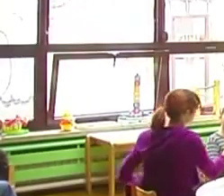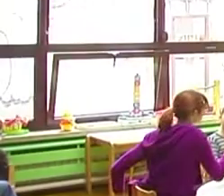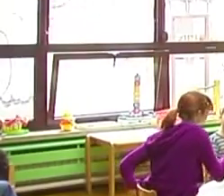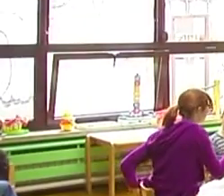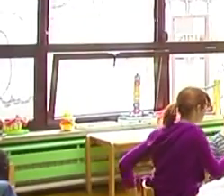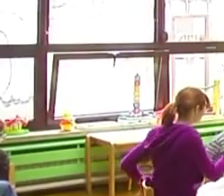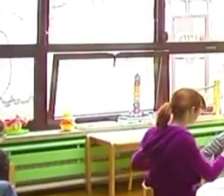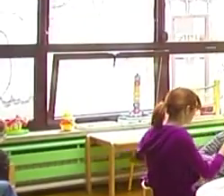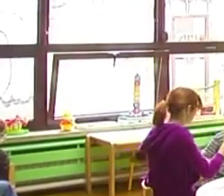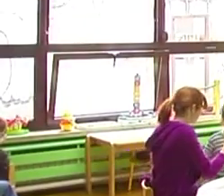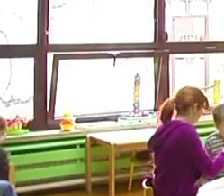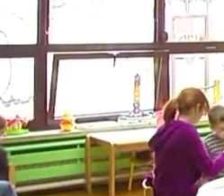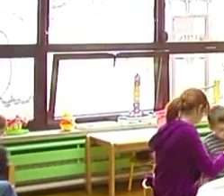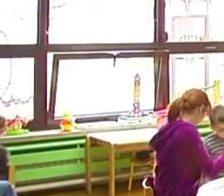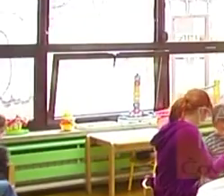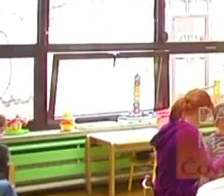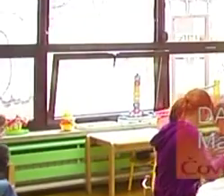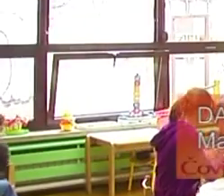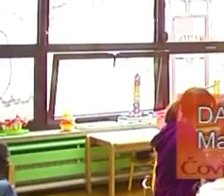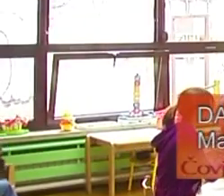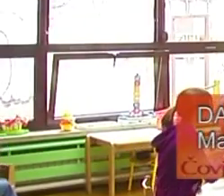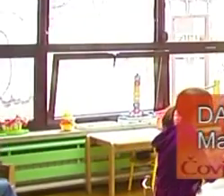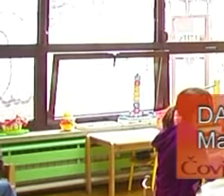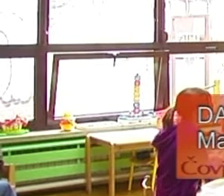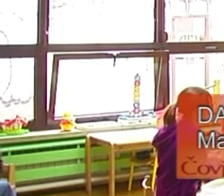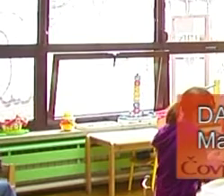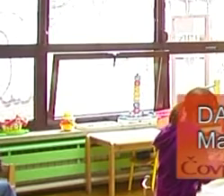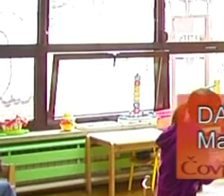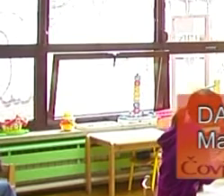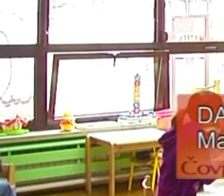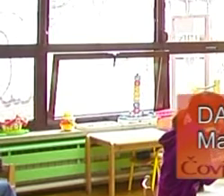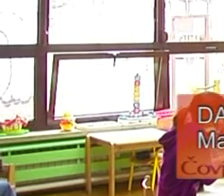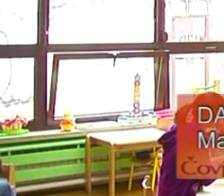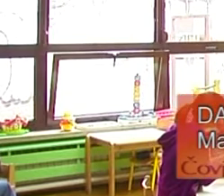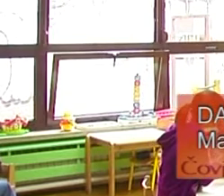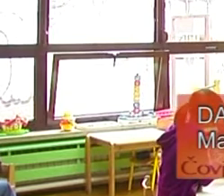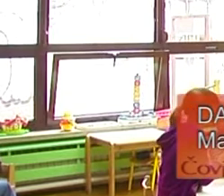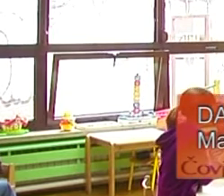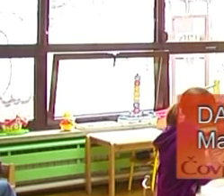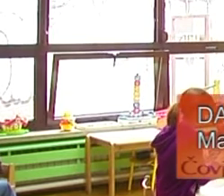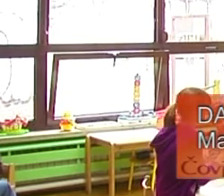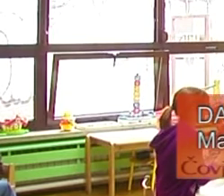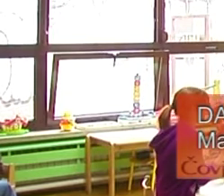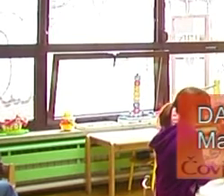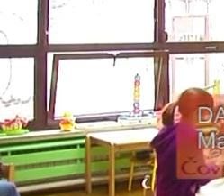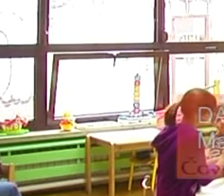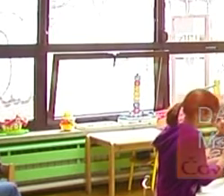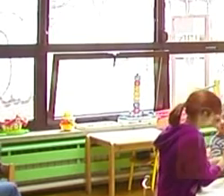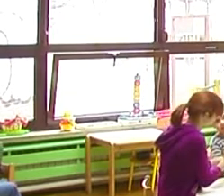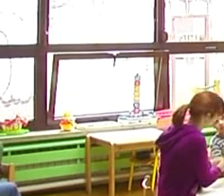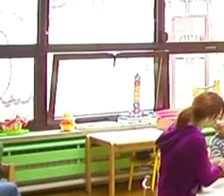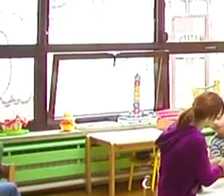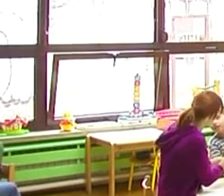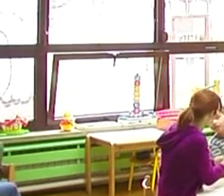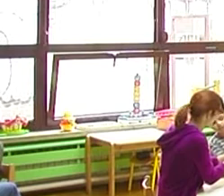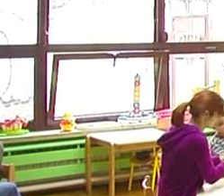godine, gledali smo koji bi to bio najbolji vrtić za njega, s obzirom na njegove poteškoće koje je imao,